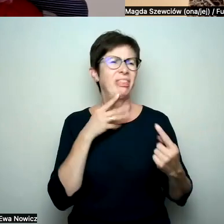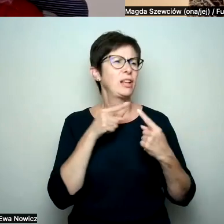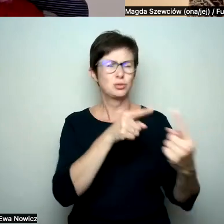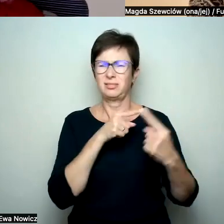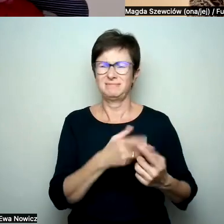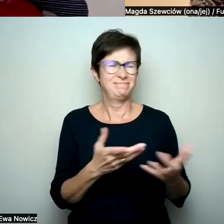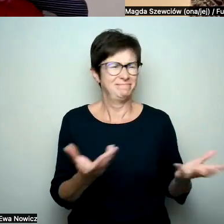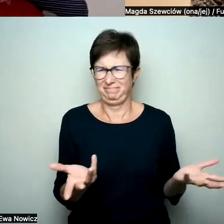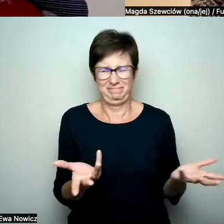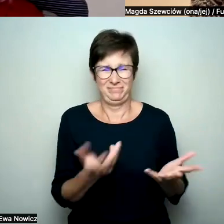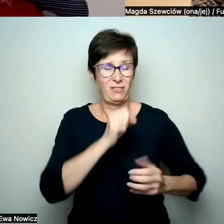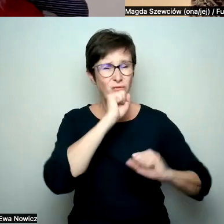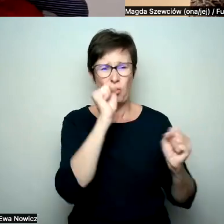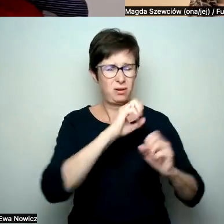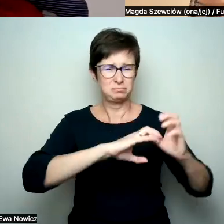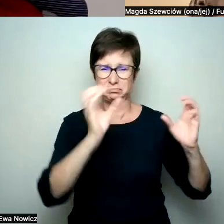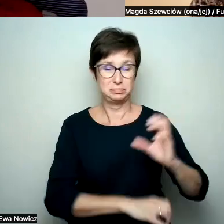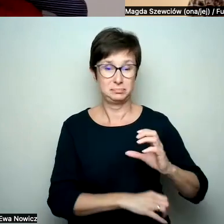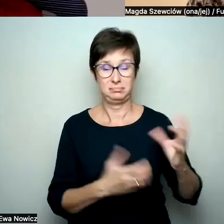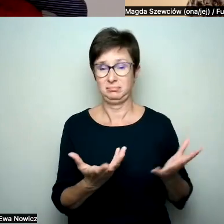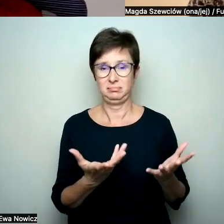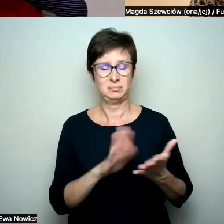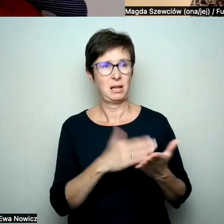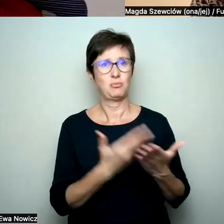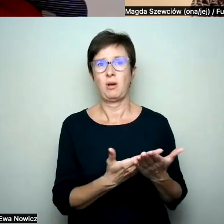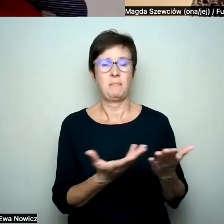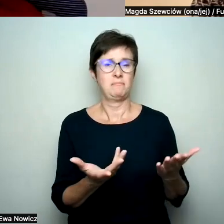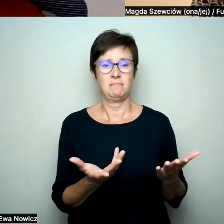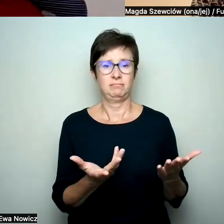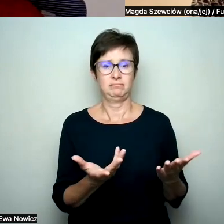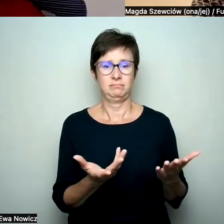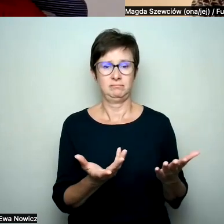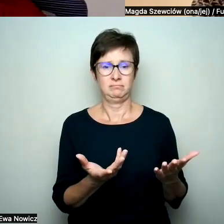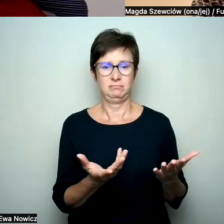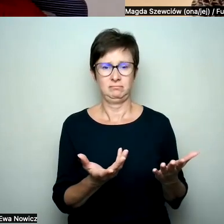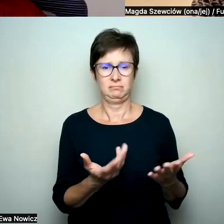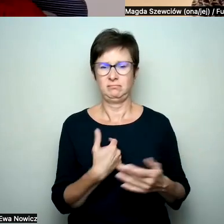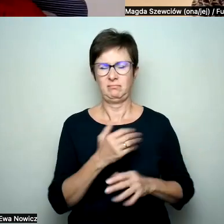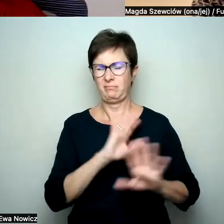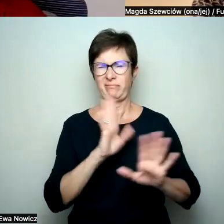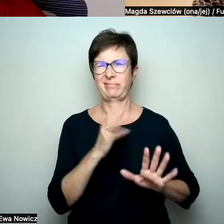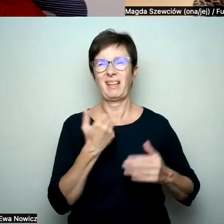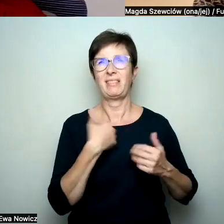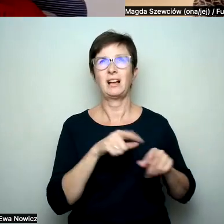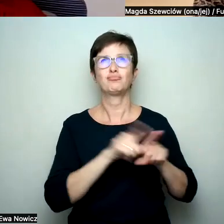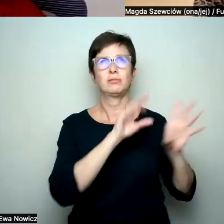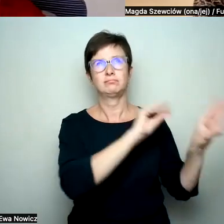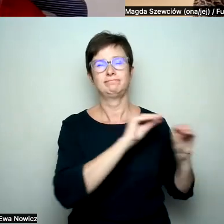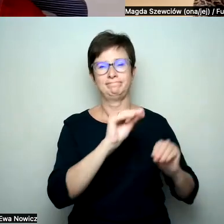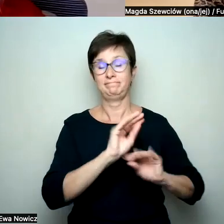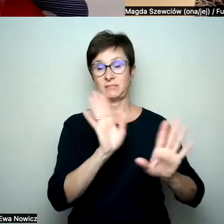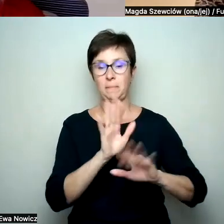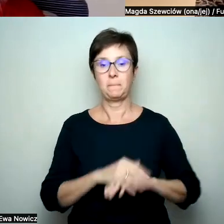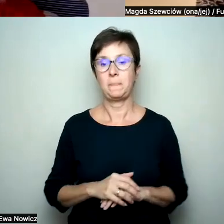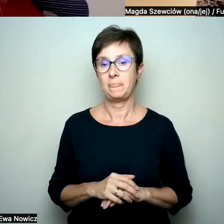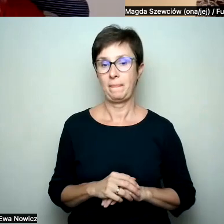gdy, nie wiem, mówimy, nie, nie chcę cytować, żeby nikt nie poczuł dyskomfortu,